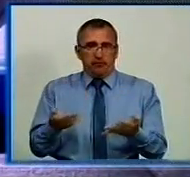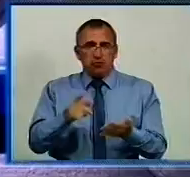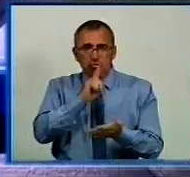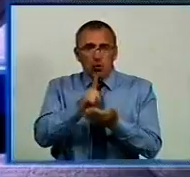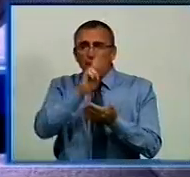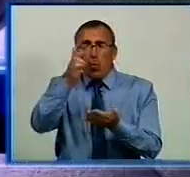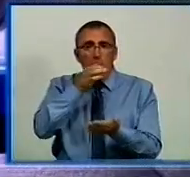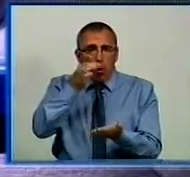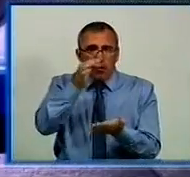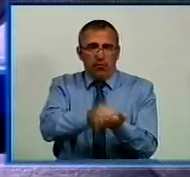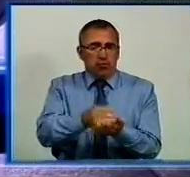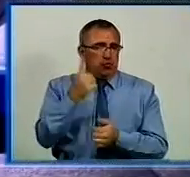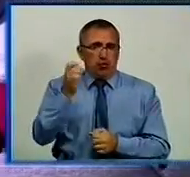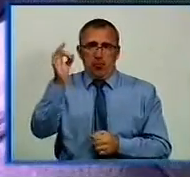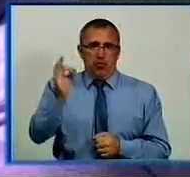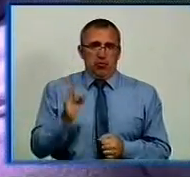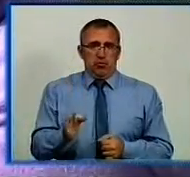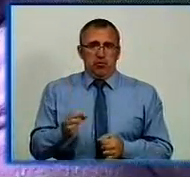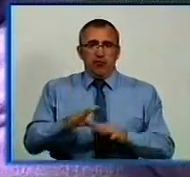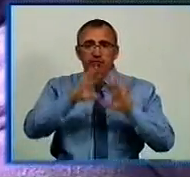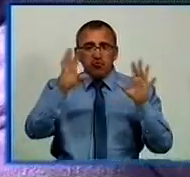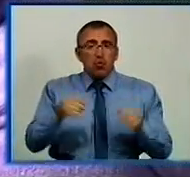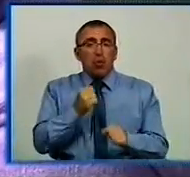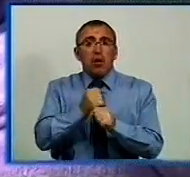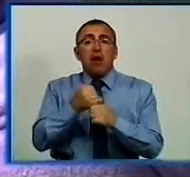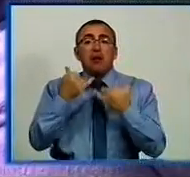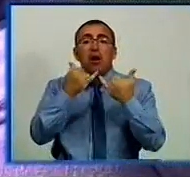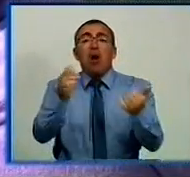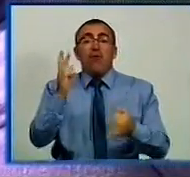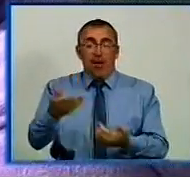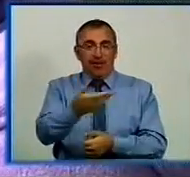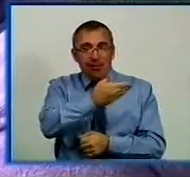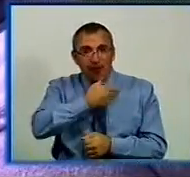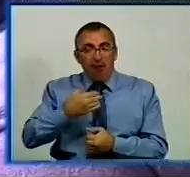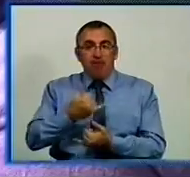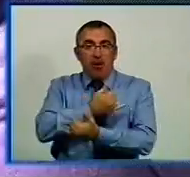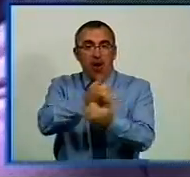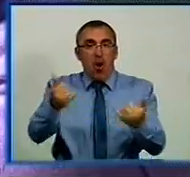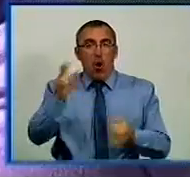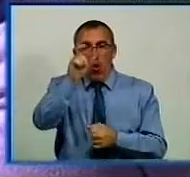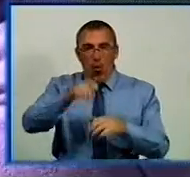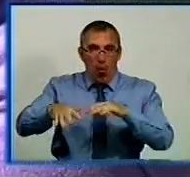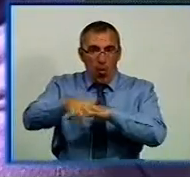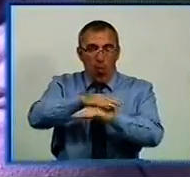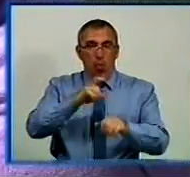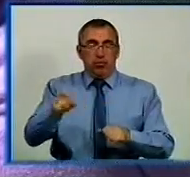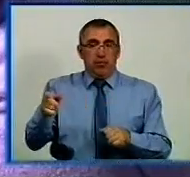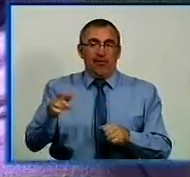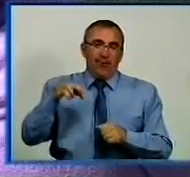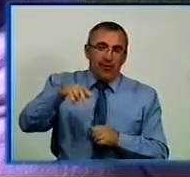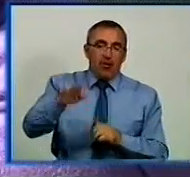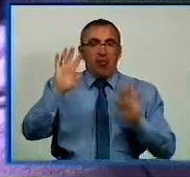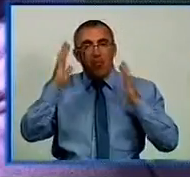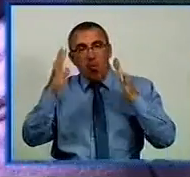відповідати. Це 100%. Це все робиться для кого? Для нас, для блага обществу. Вийти погуляти, віддохнути,